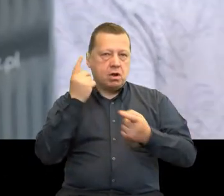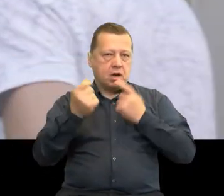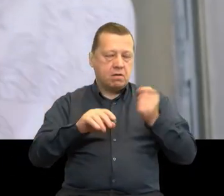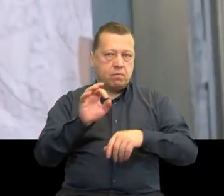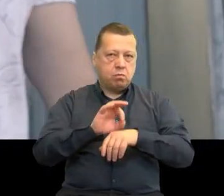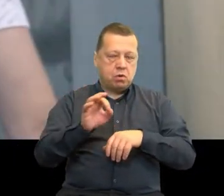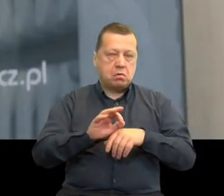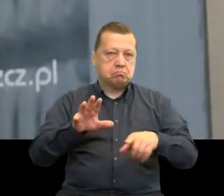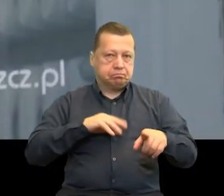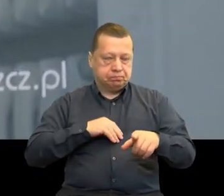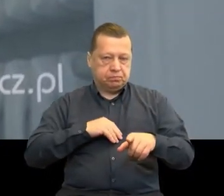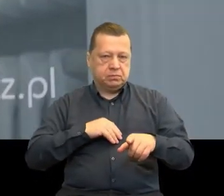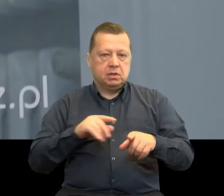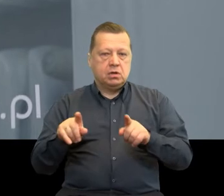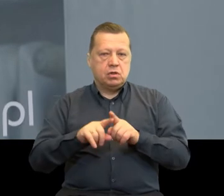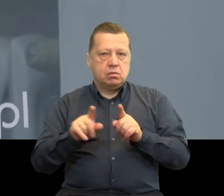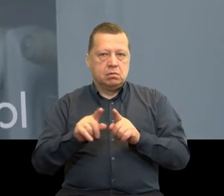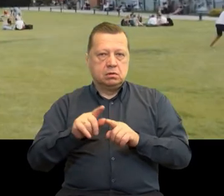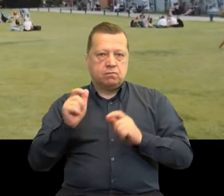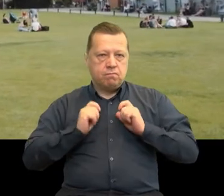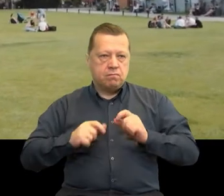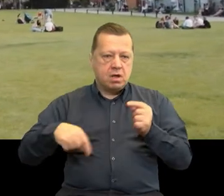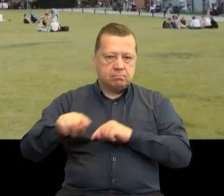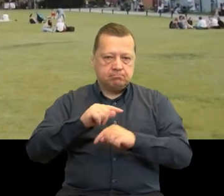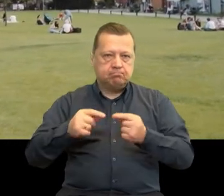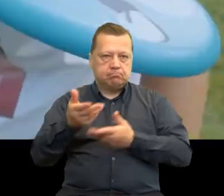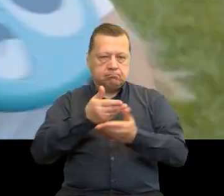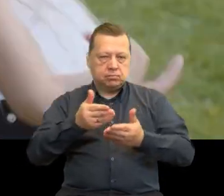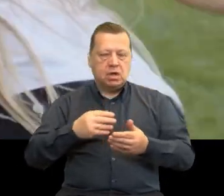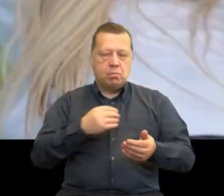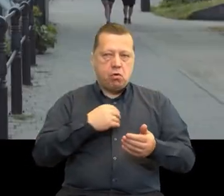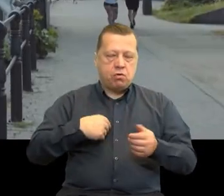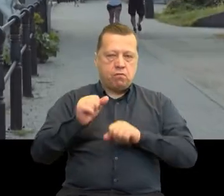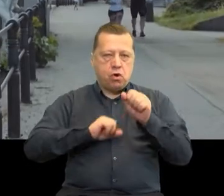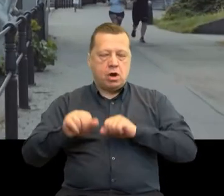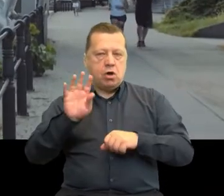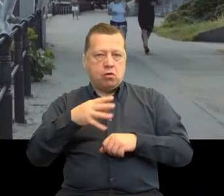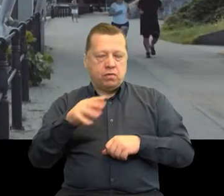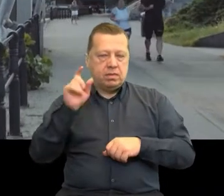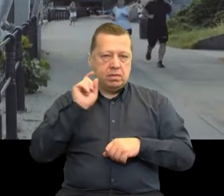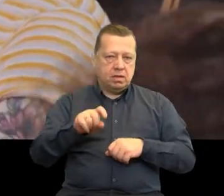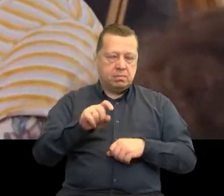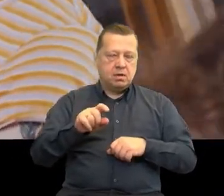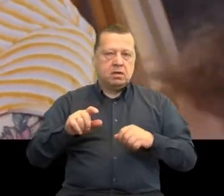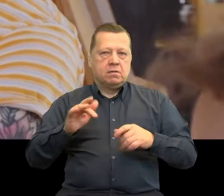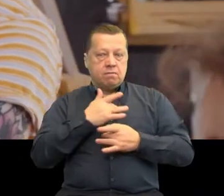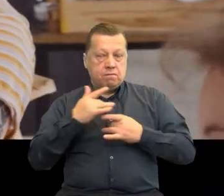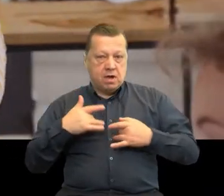własnych kreatywnych projektów pod okiem doświadczonych rzemieślników. Partnerzy z Polski, Włoch, Chorwacji, Czech, Niemiec, Słowenii i Węgier